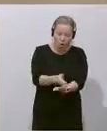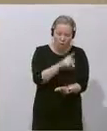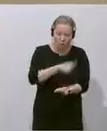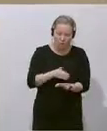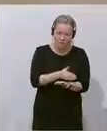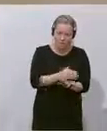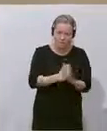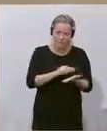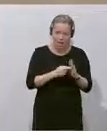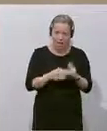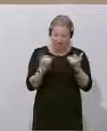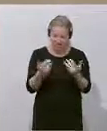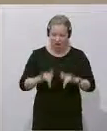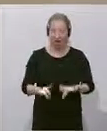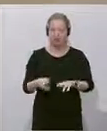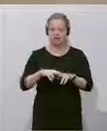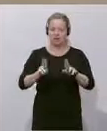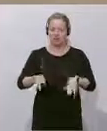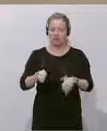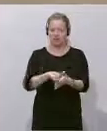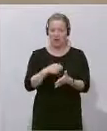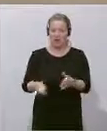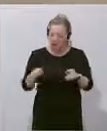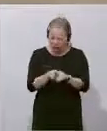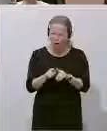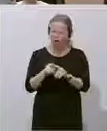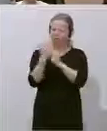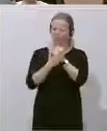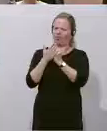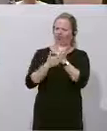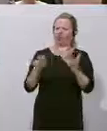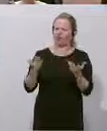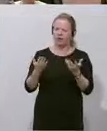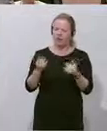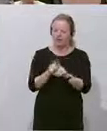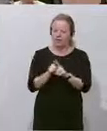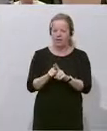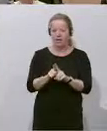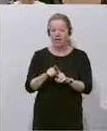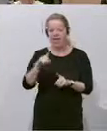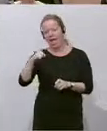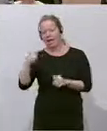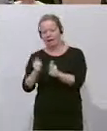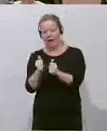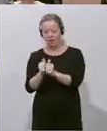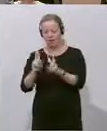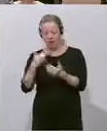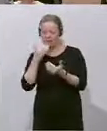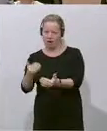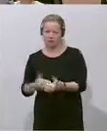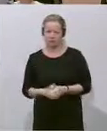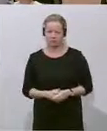ist sie da, Nationalratswahl, dann ist das auch vorsätzliche Täuschung. Ihr könnt euch bei Ihren Ex-Partner wirklich bedanken, so etwas getan zu haben.